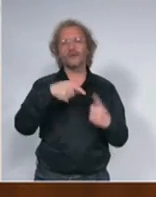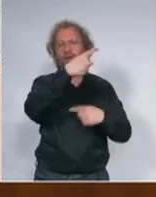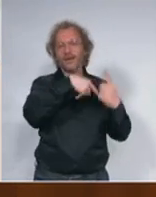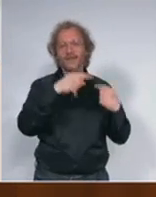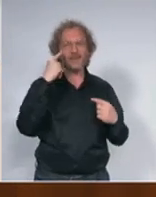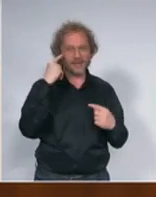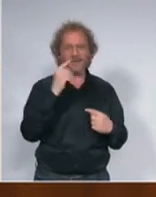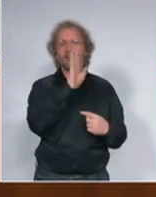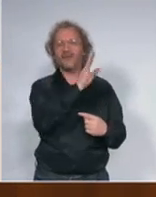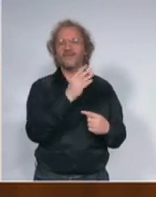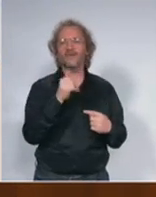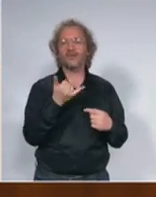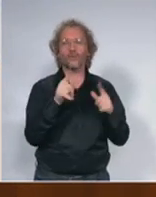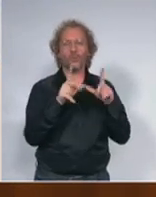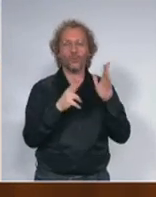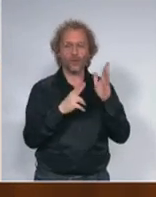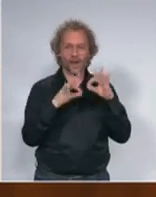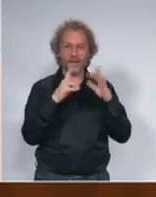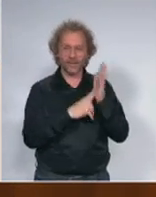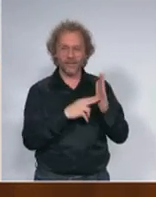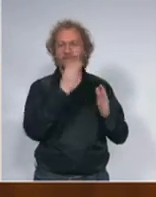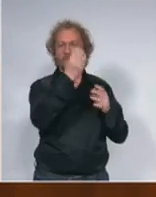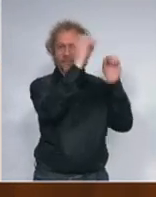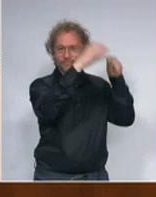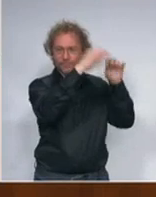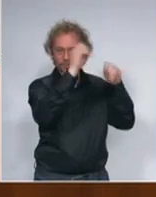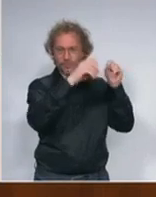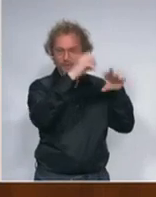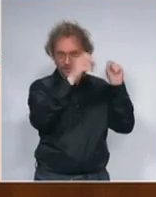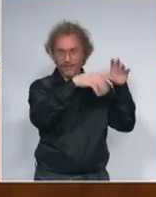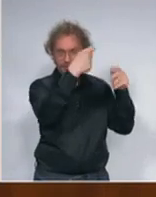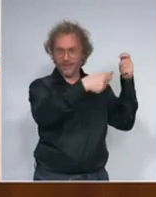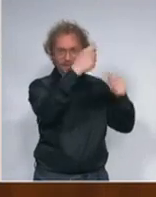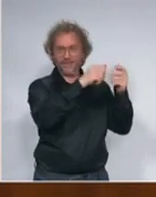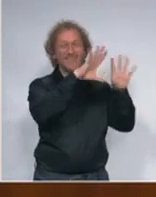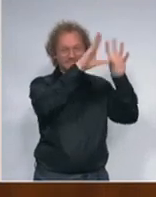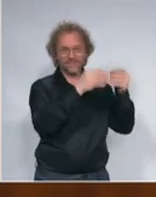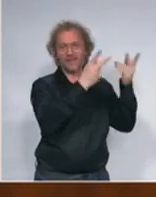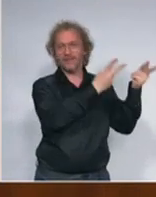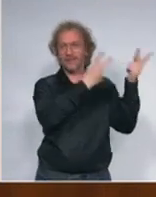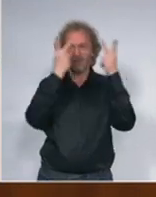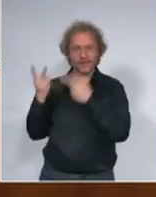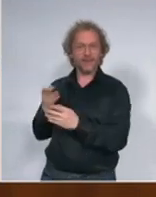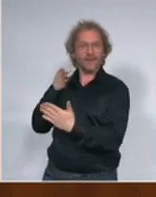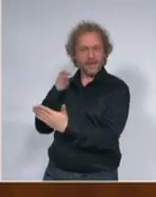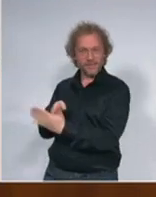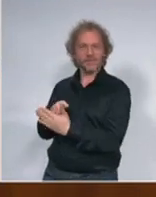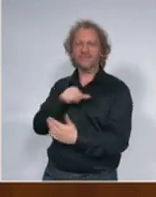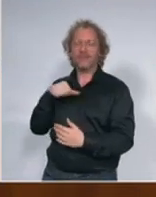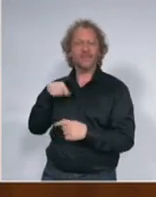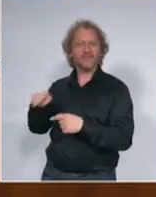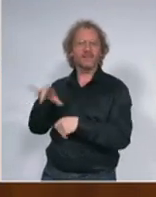uplaćaju novac za donacije. Sav novac će biti posebno namenjen za medicinsku